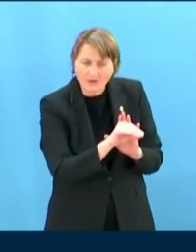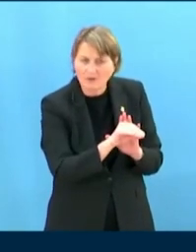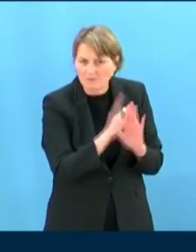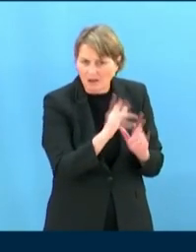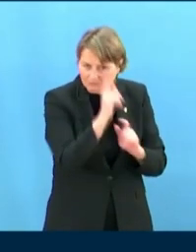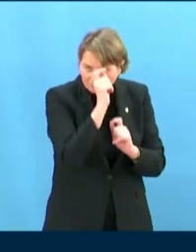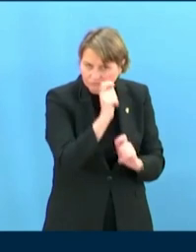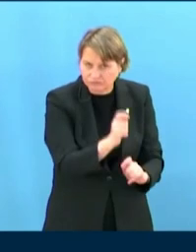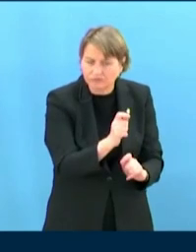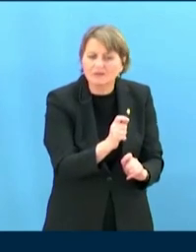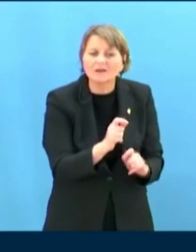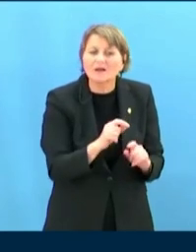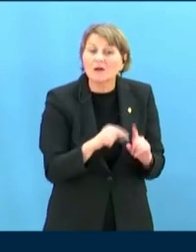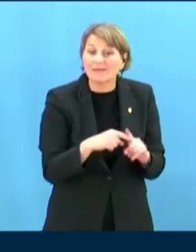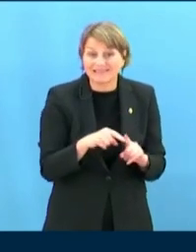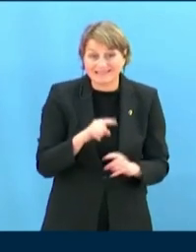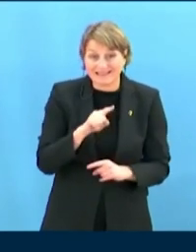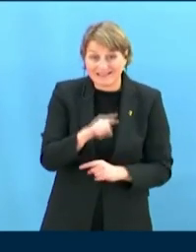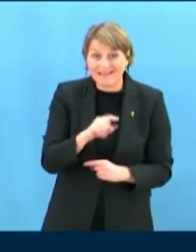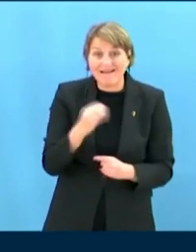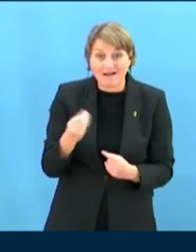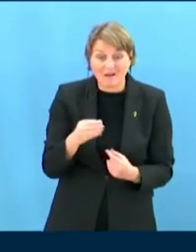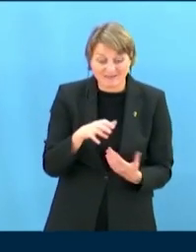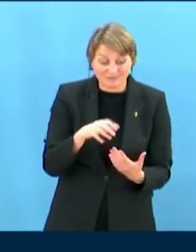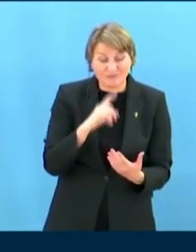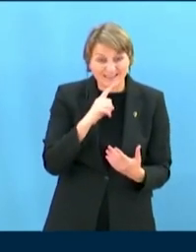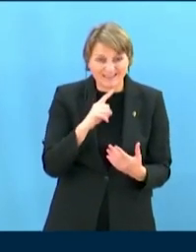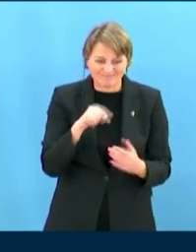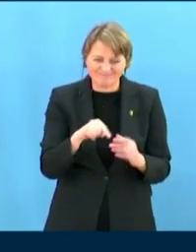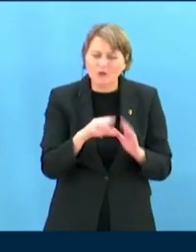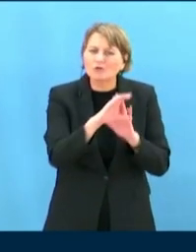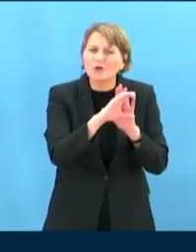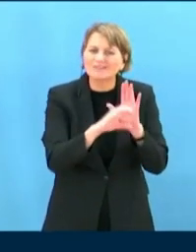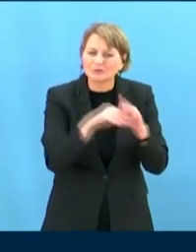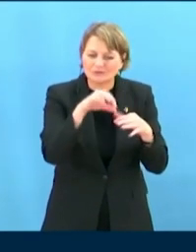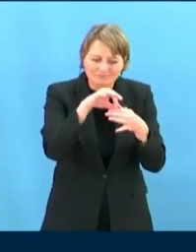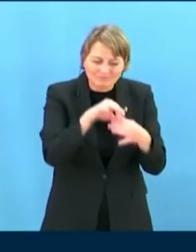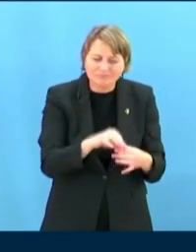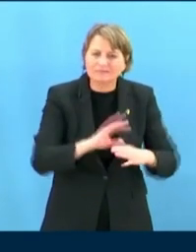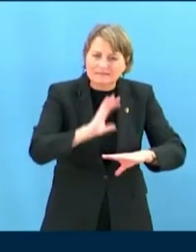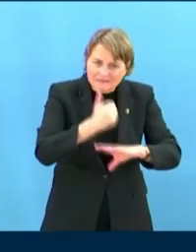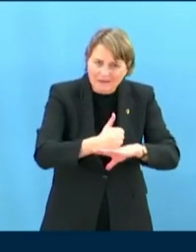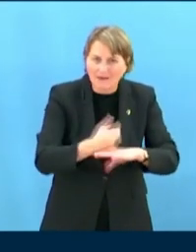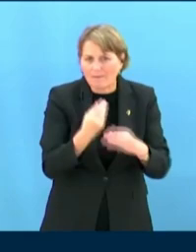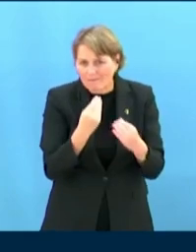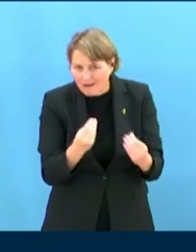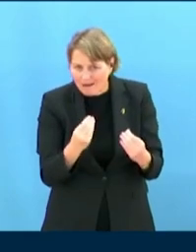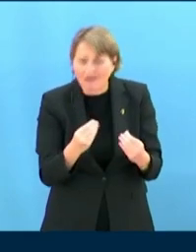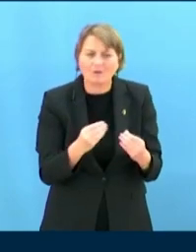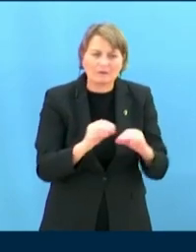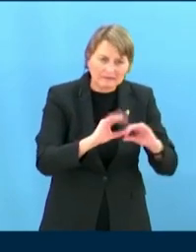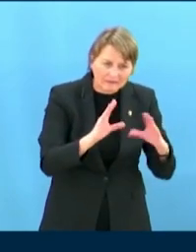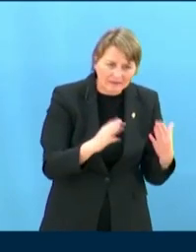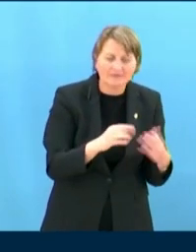dossier historico-juridique devant le Conseil des droits de l'homme par le biais du mécanisme d'experts. Merci Monsieur le Président.